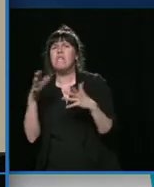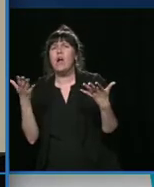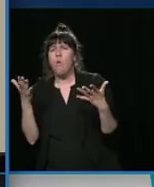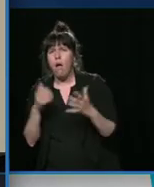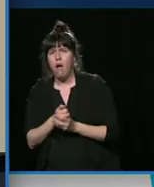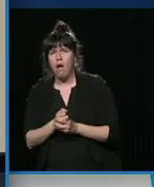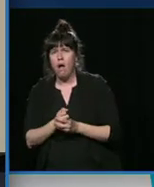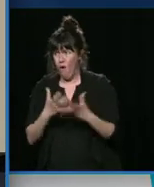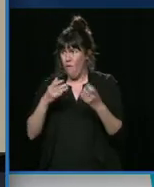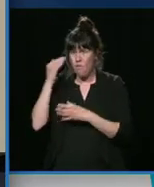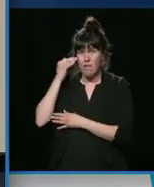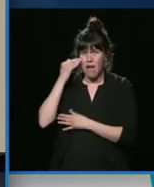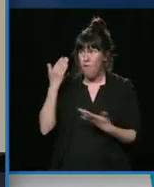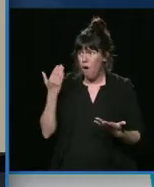là, on ne sait toujours pas.